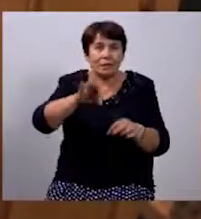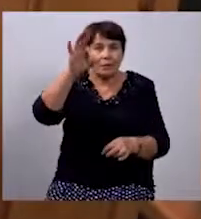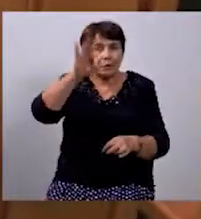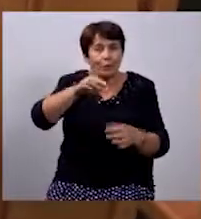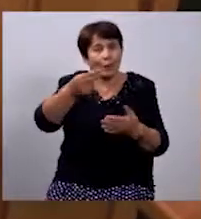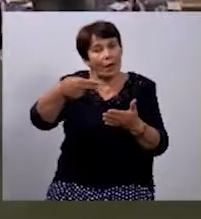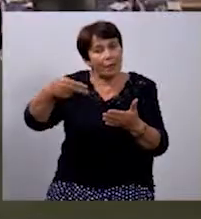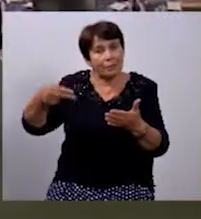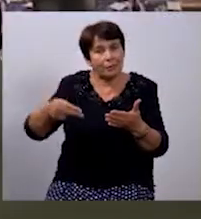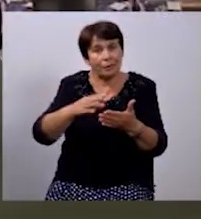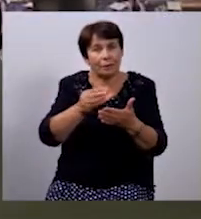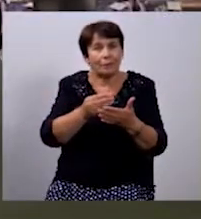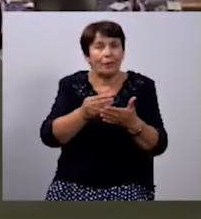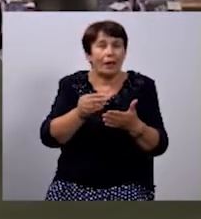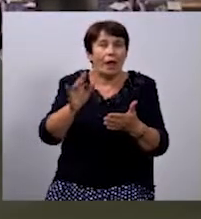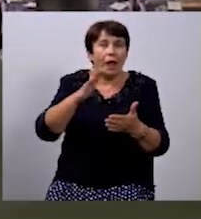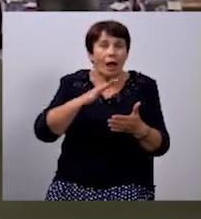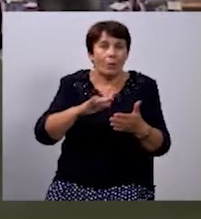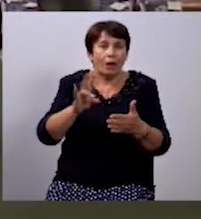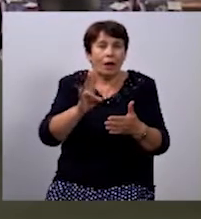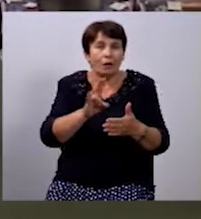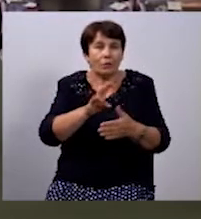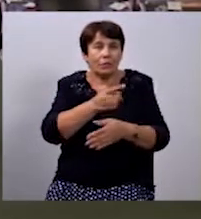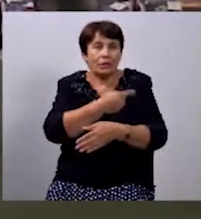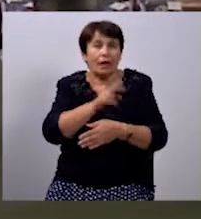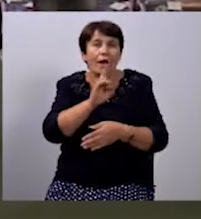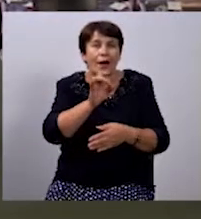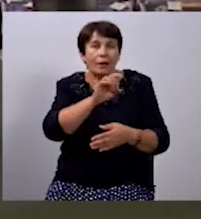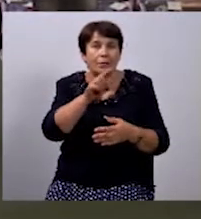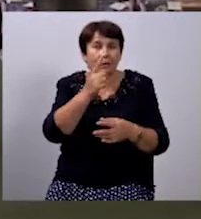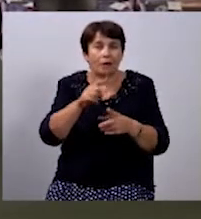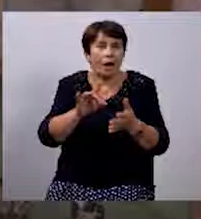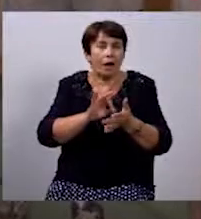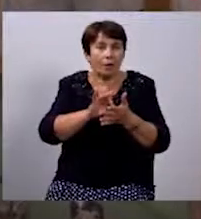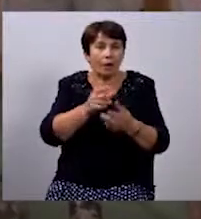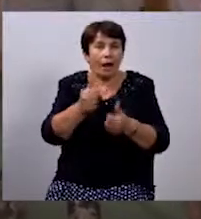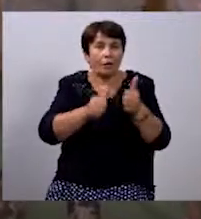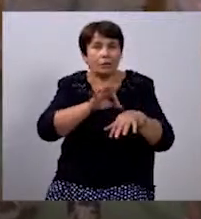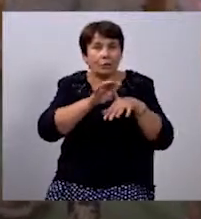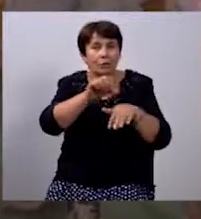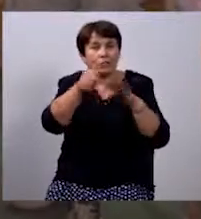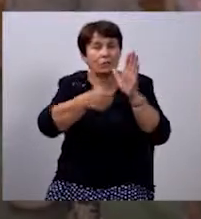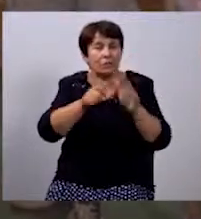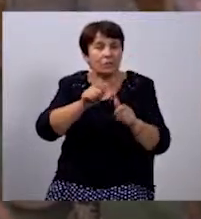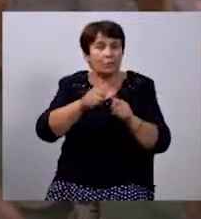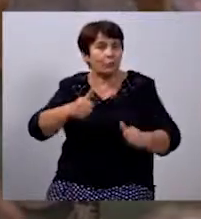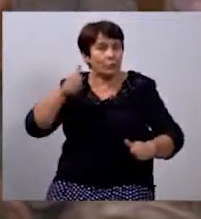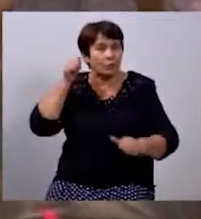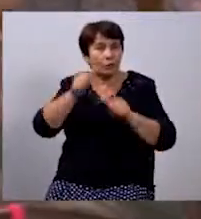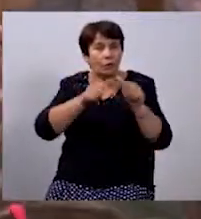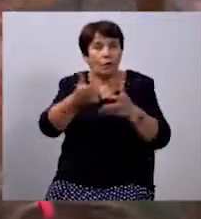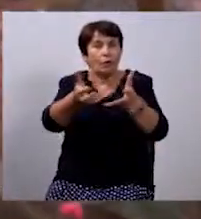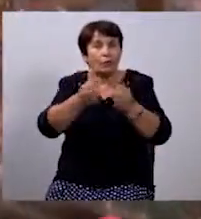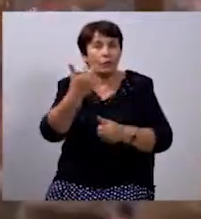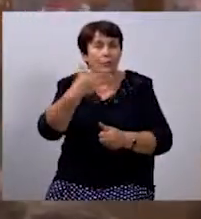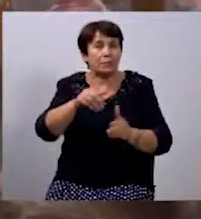пенсію. Благодійний фонд «Карітас» акцію першого шкільного портфелика проводить уже 16 рік. Минулого року рюкзаки отримало